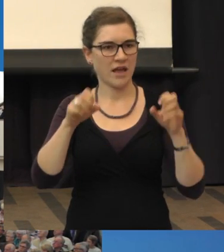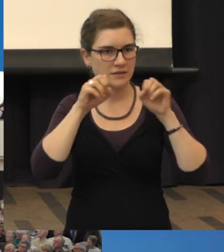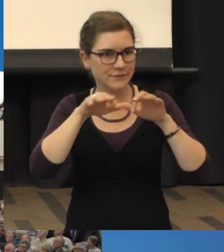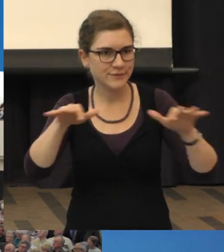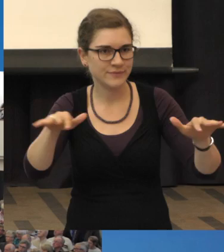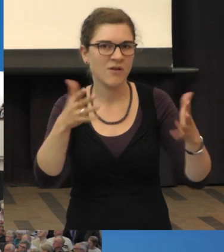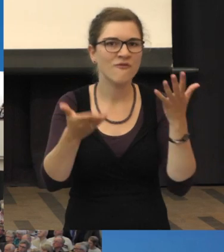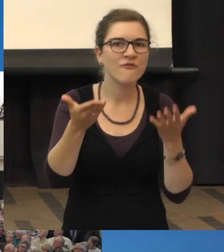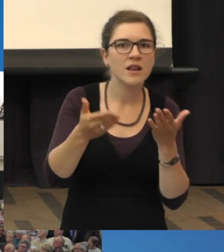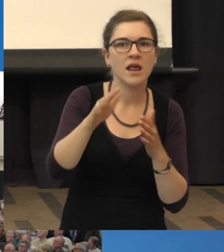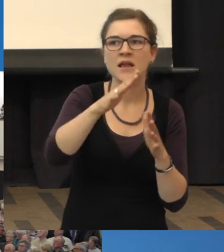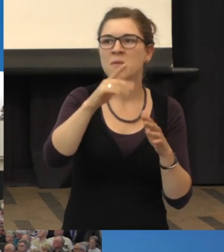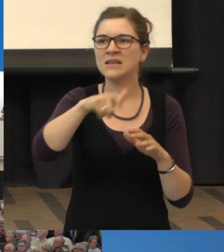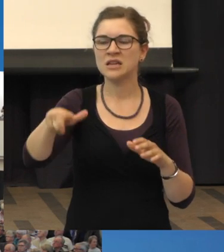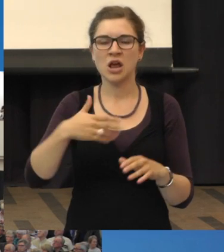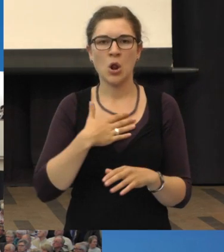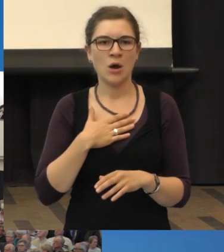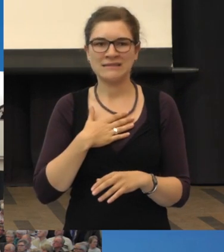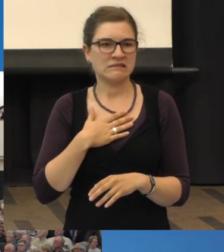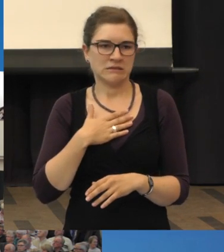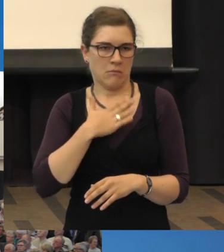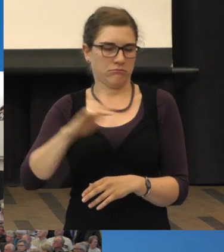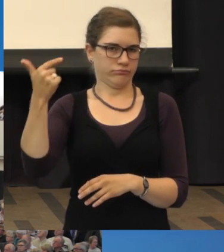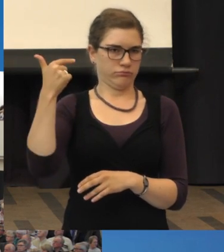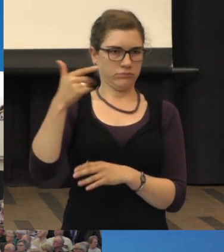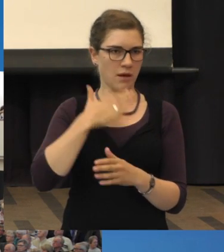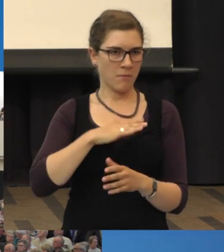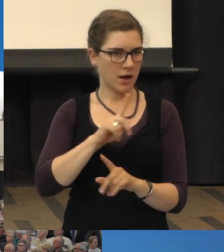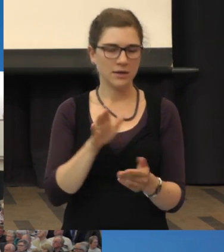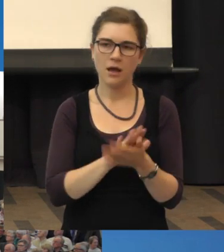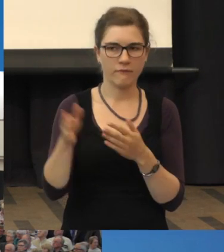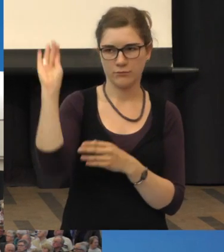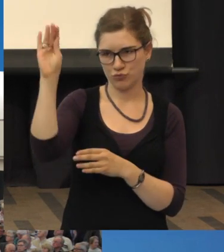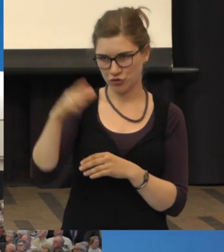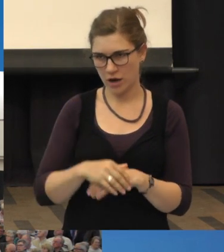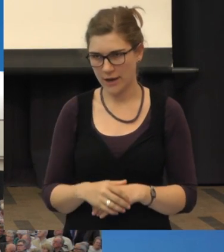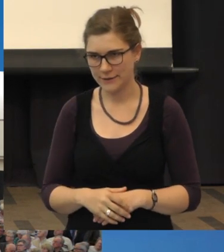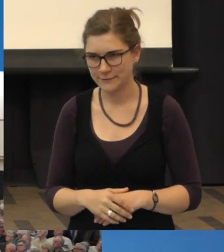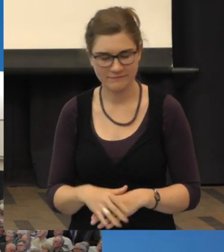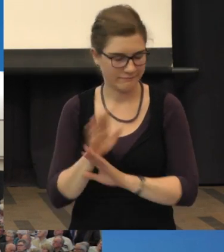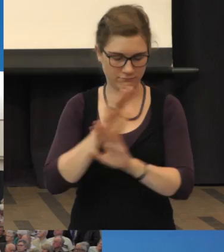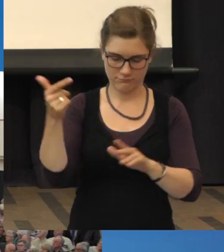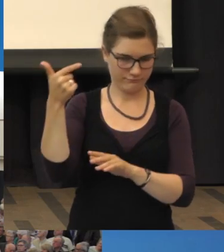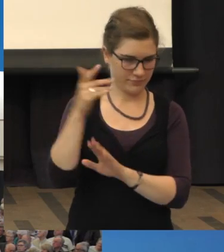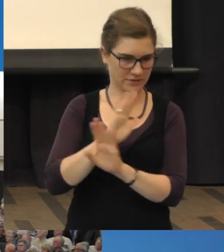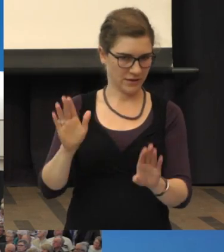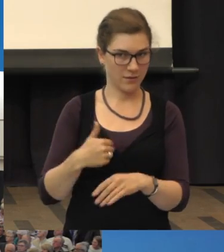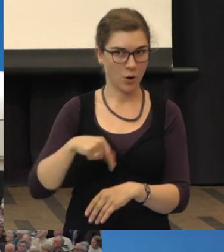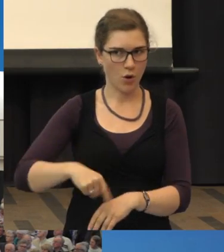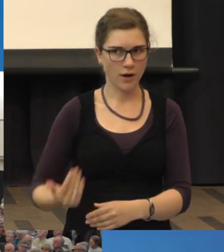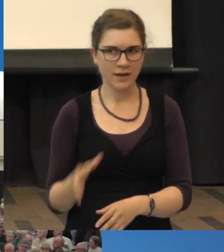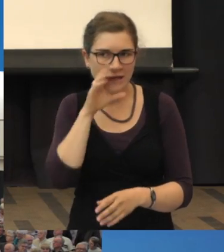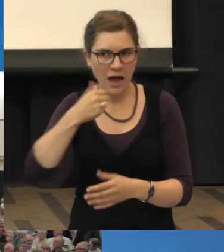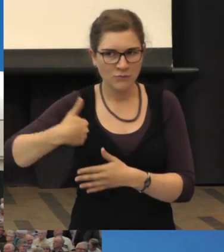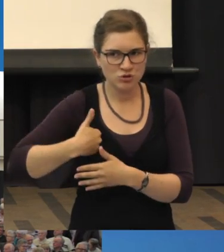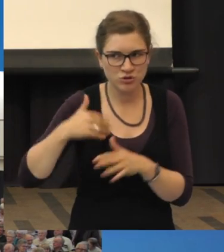und mancher von Ihnen vielleicht nicht im Bilde sein will, sagt er dem Kameramann einfach Bescheid. Mich nicht. Ich bin heute mit der Freundin hier, soll